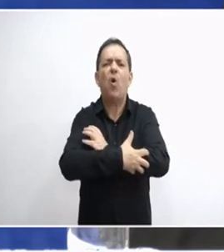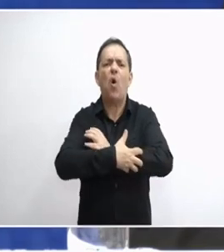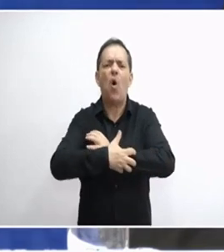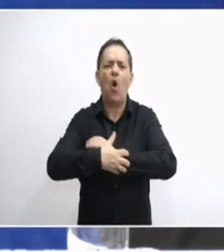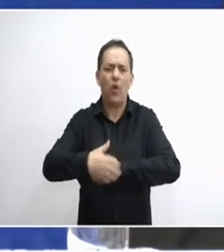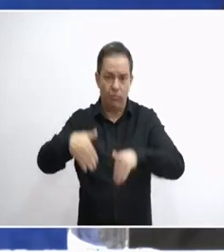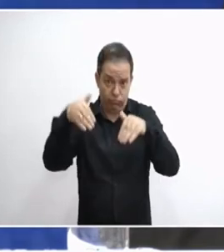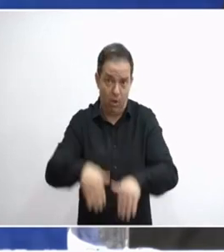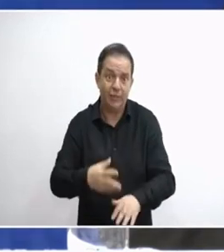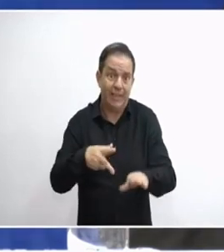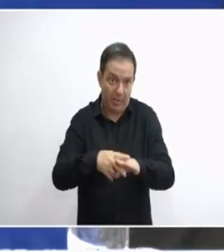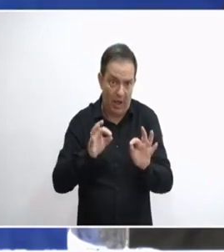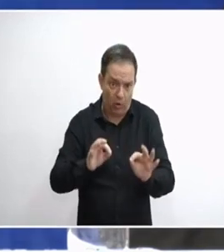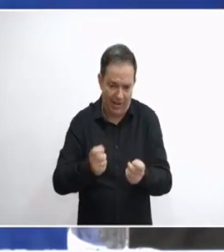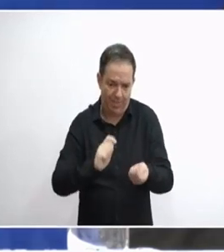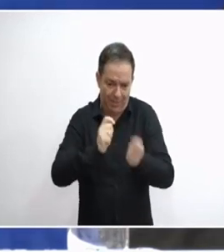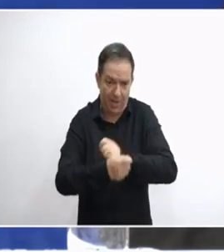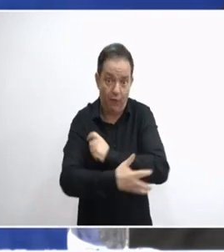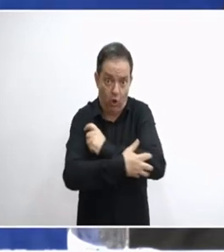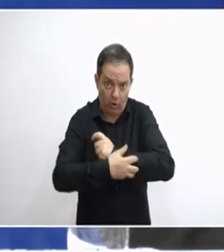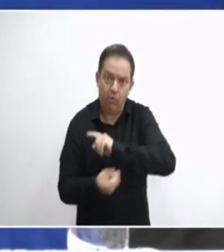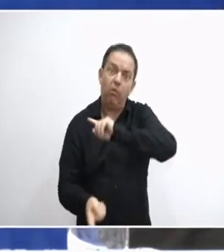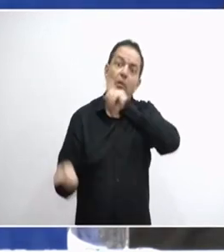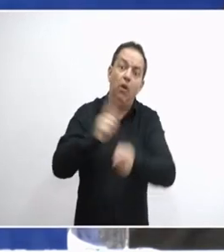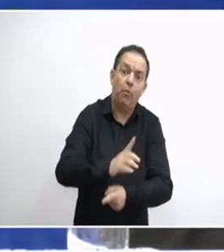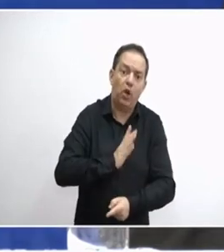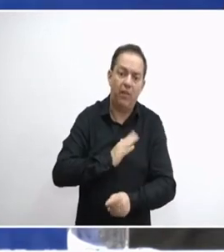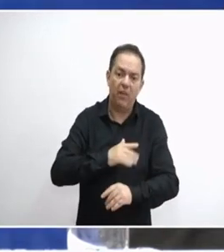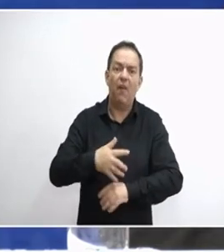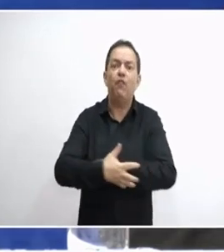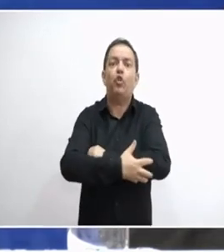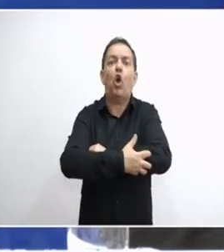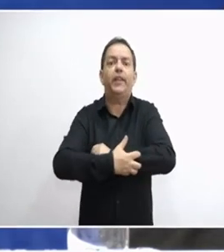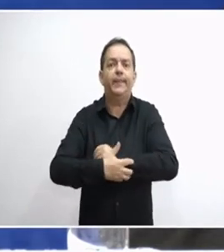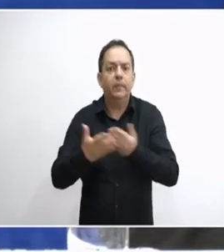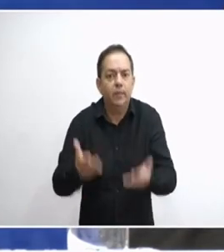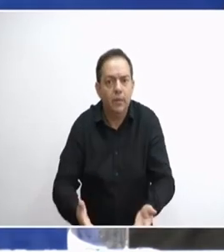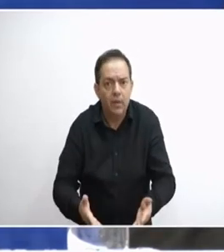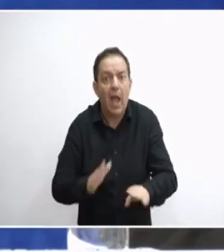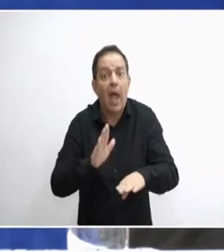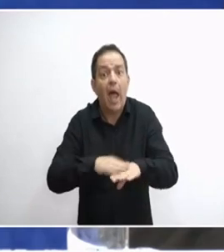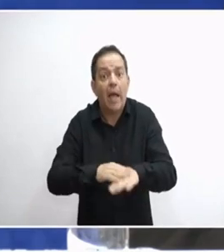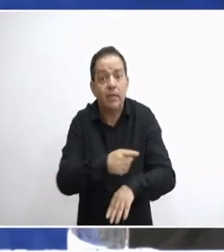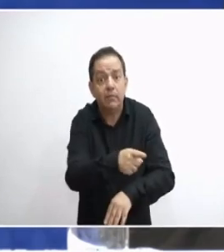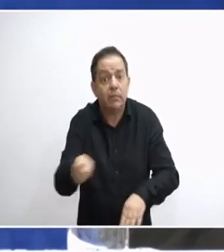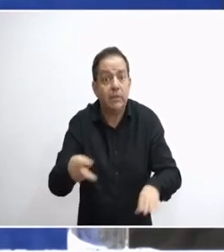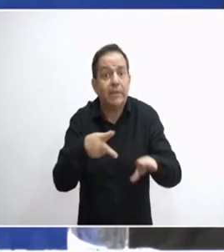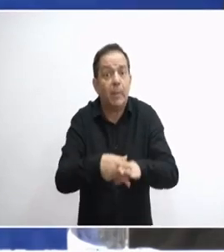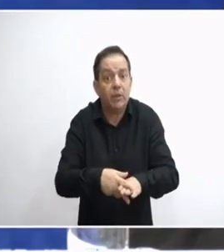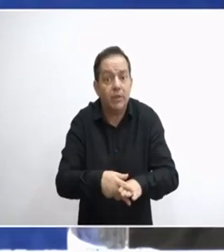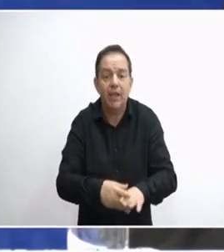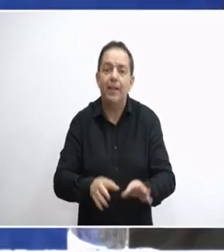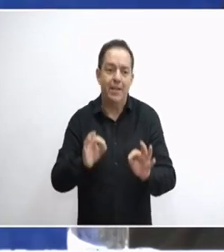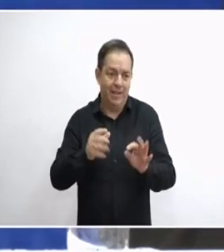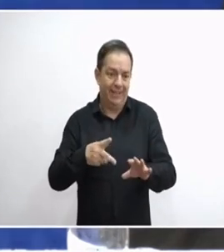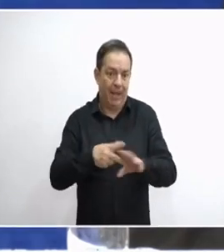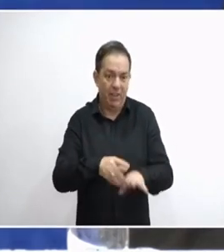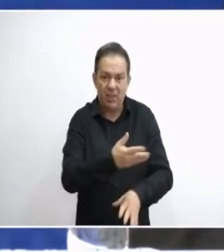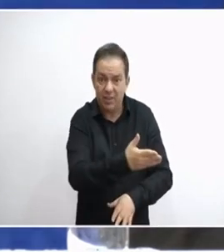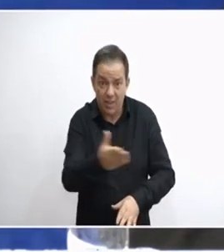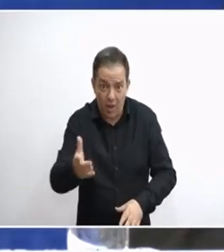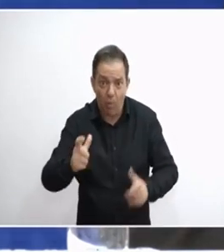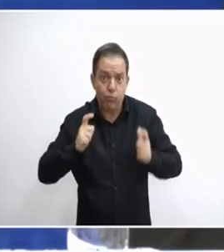πτώχευσαν οι τράπεζες, είναι δοδομένο και αυτή τη στιγμή ο πολίτης είναι πτωχευμένος μέσω των τραπεζών. Ουσιαστικά έχουμε πλούσιες τράπεζες και